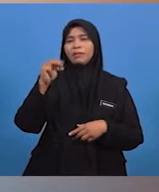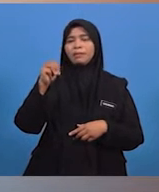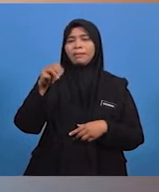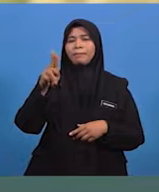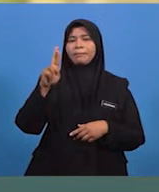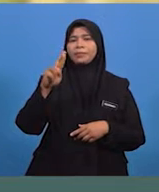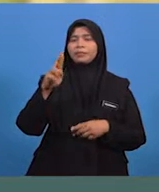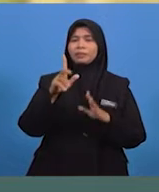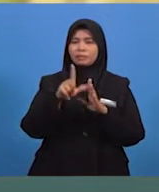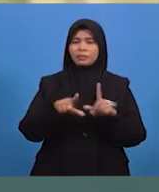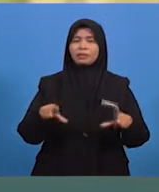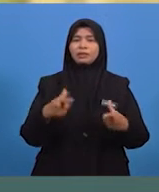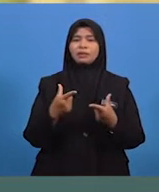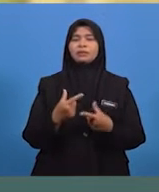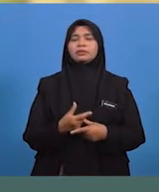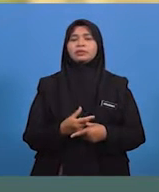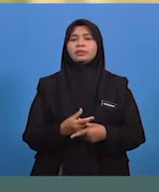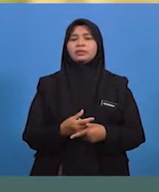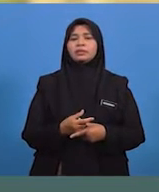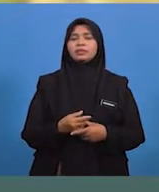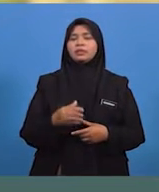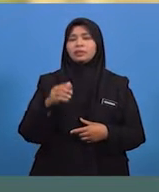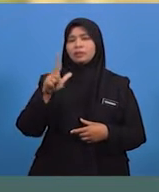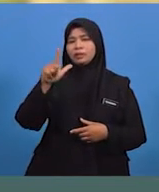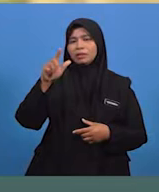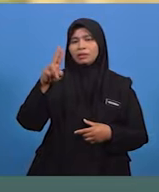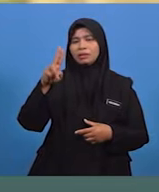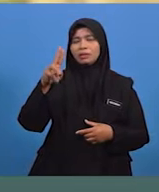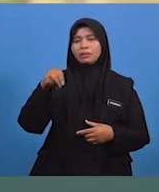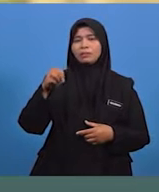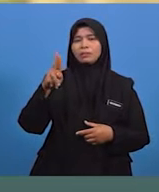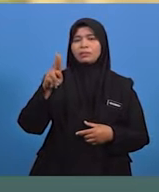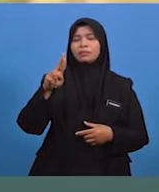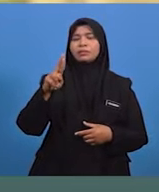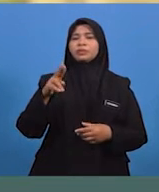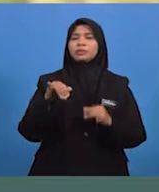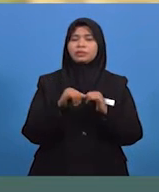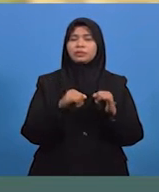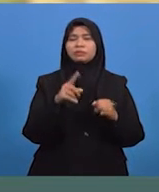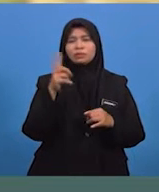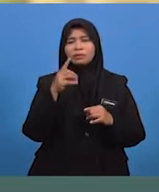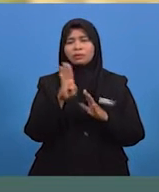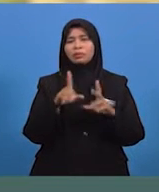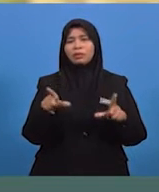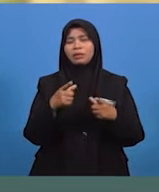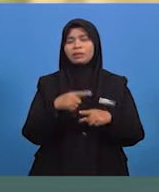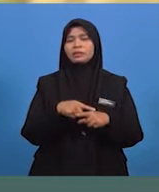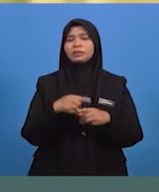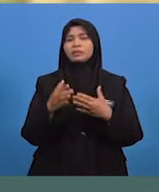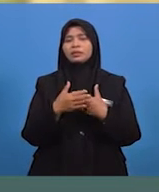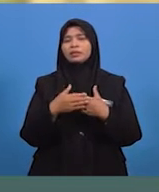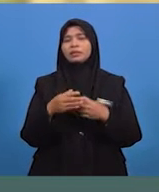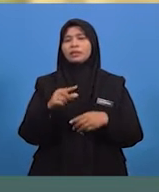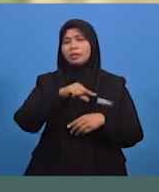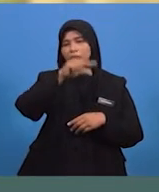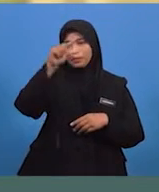berlaku. Selain dari kawasan tropika, aliran lumpur juga kerap berlaku di cerung-cerung gunung berapi